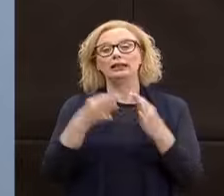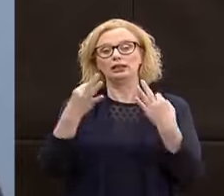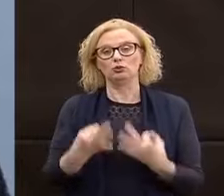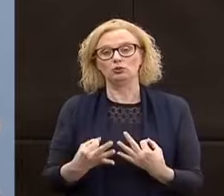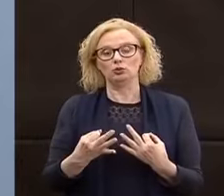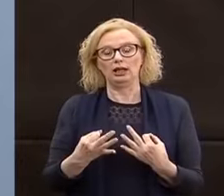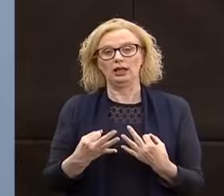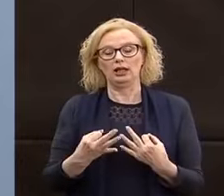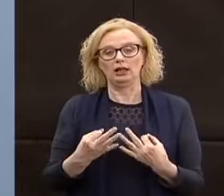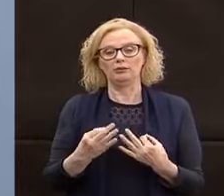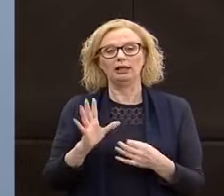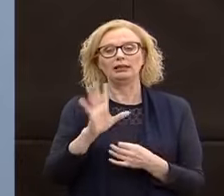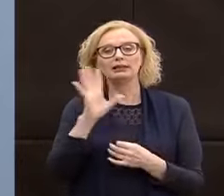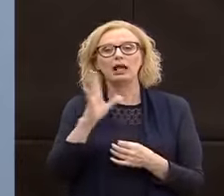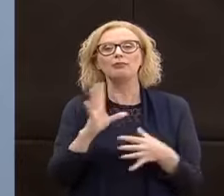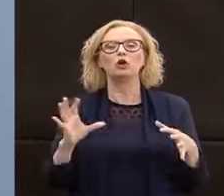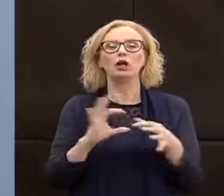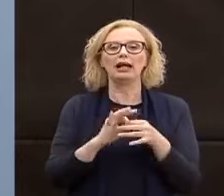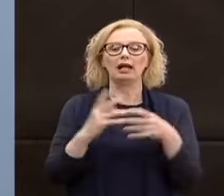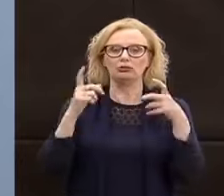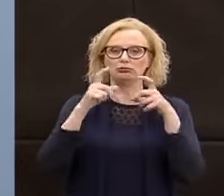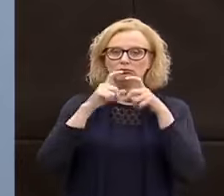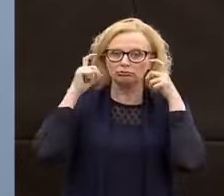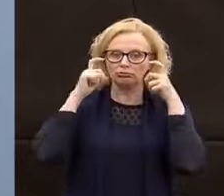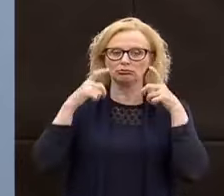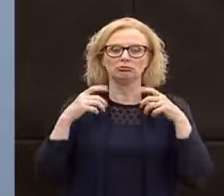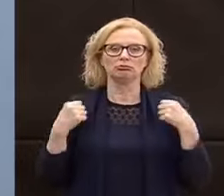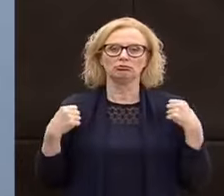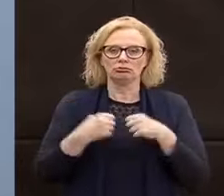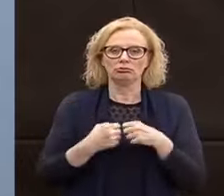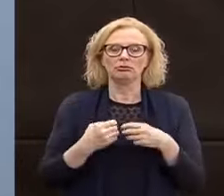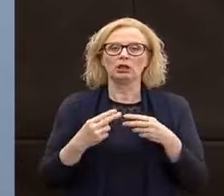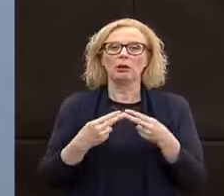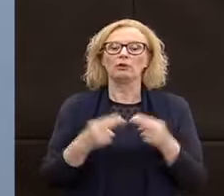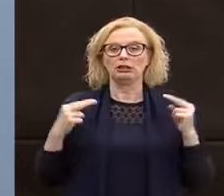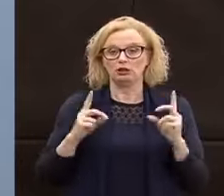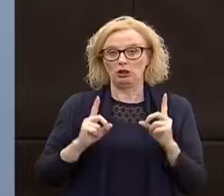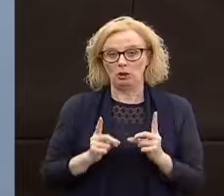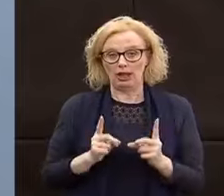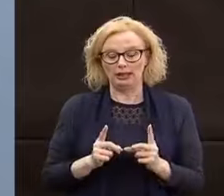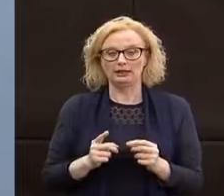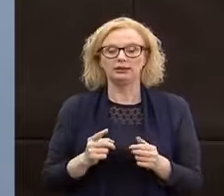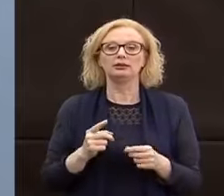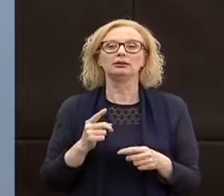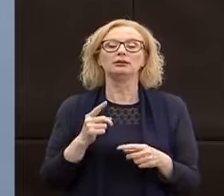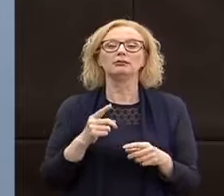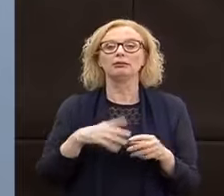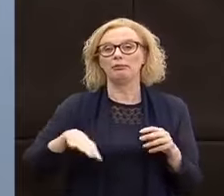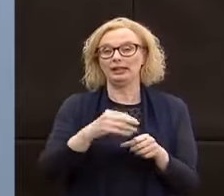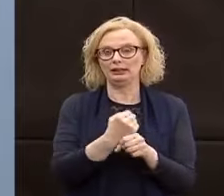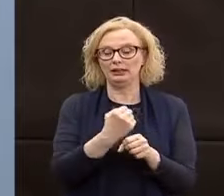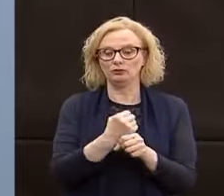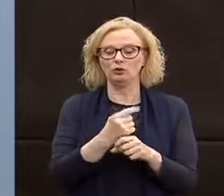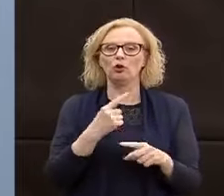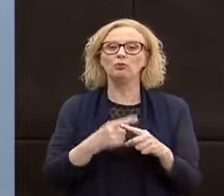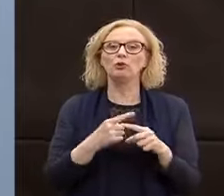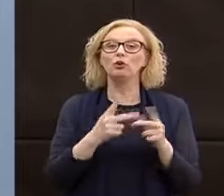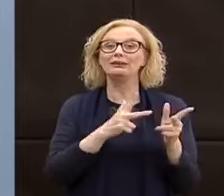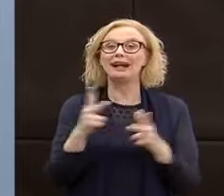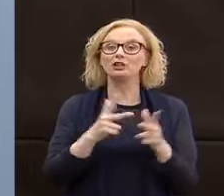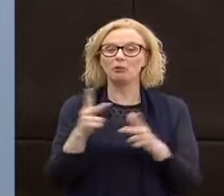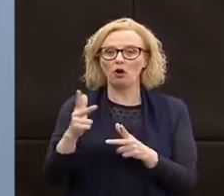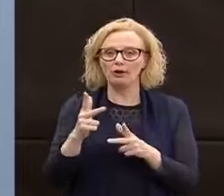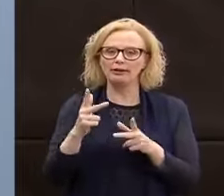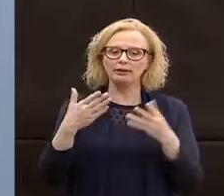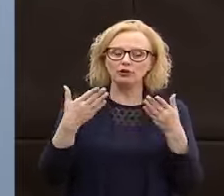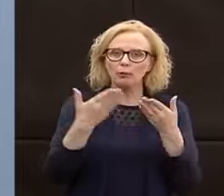riguardano anche l'utilizzo dei dispositivi che devono essere fatti all'interno dei luoghi di lavoro, uno studio sui trasporti, i trasporti sarà